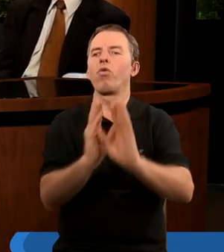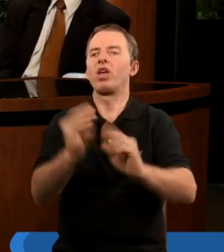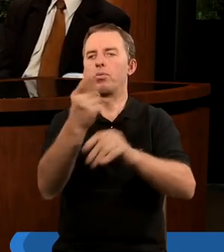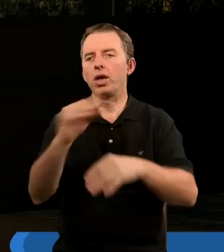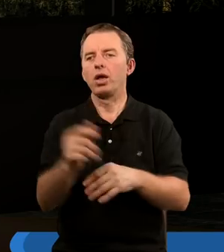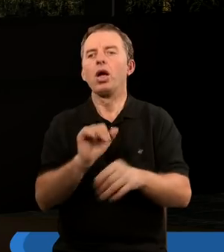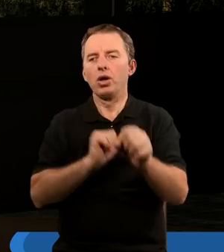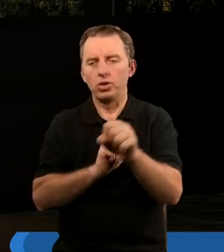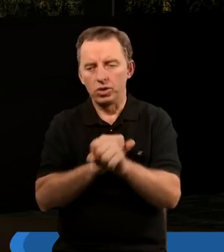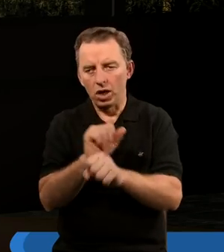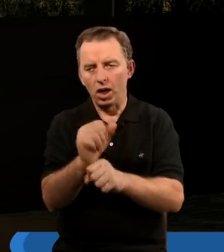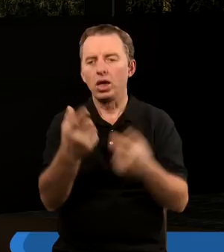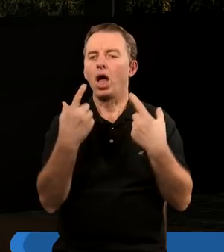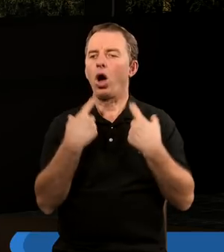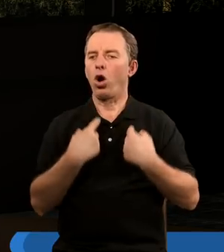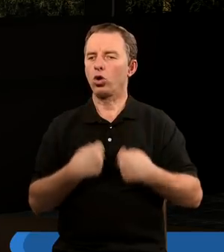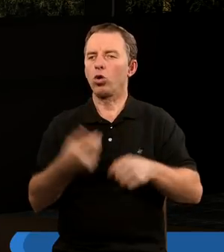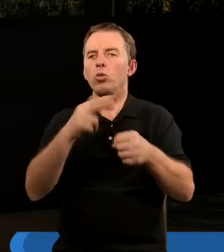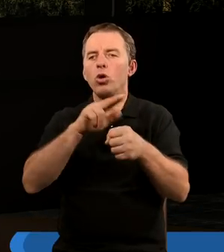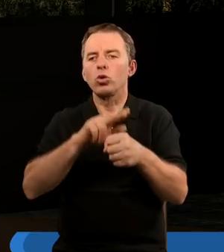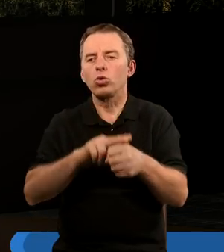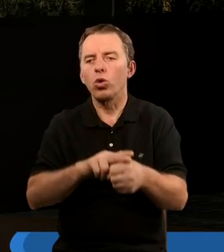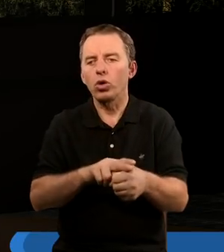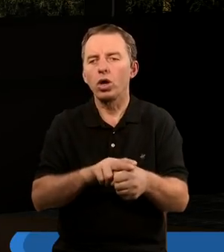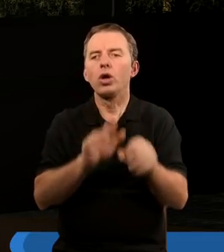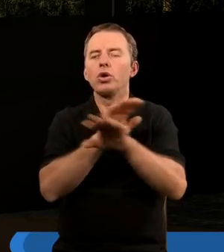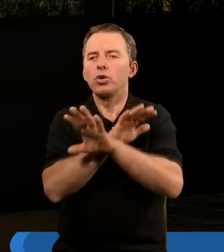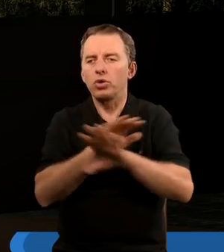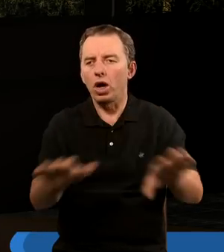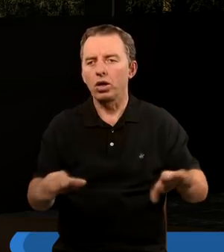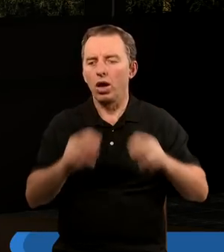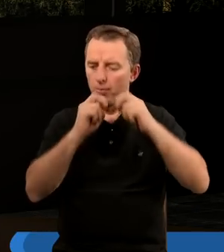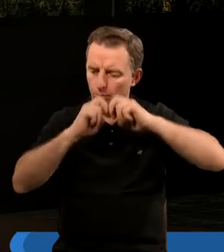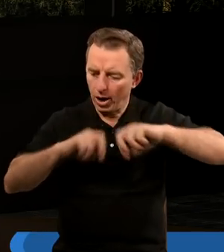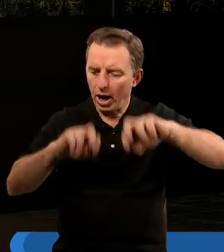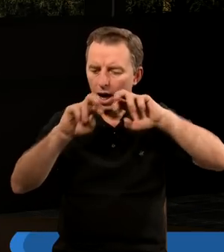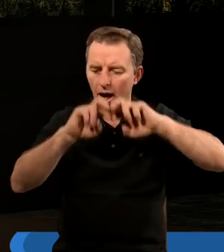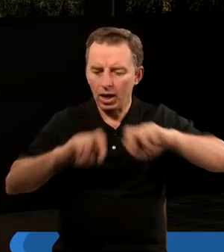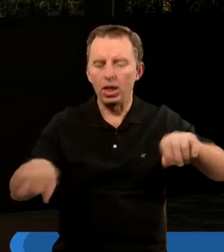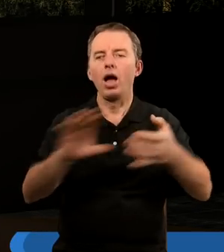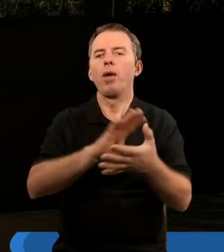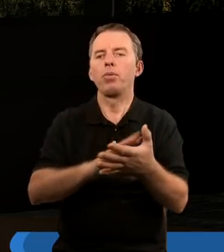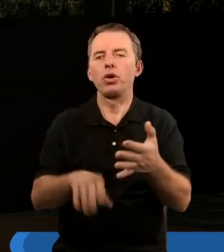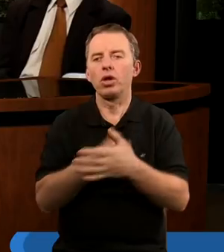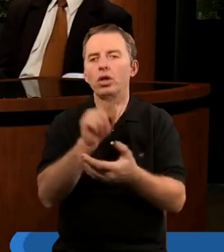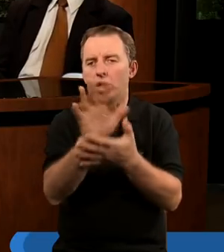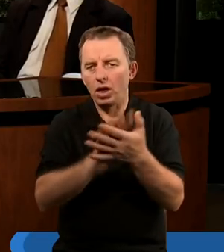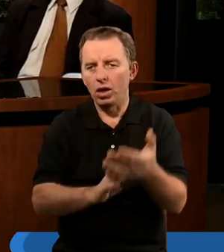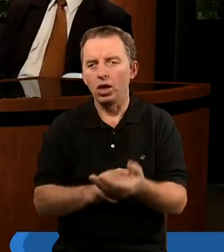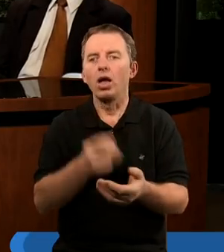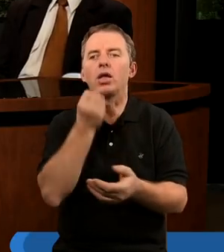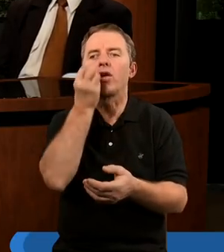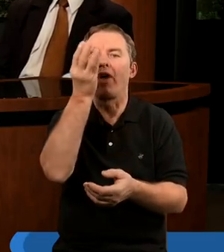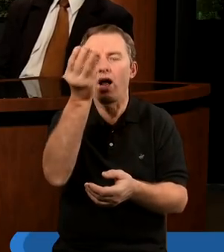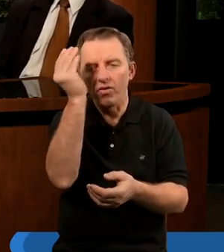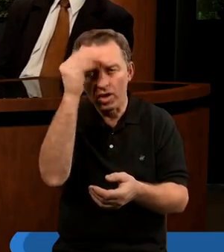uwielbienie, jest osobą, która szczerze bada Pismo Święte. Ale ten tekst tylko mówi